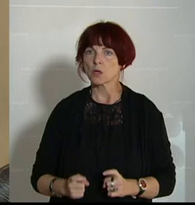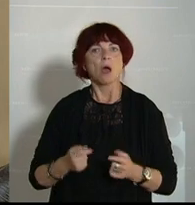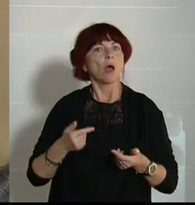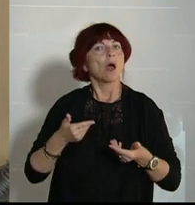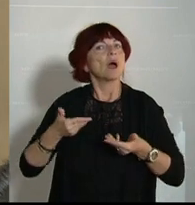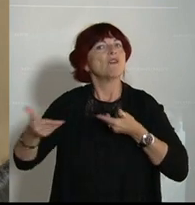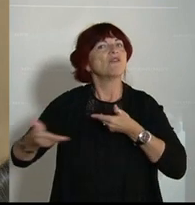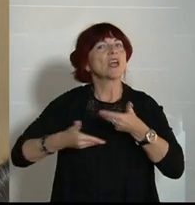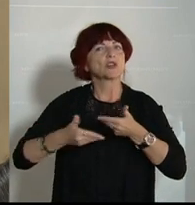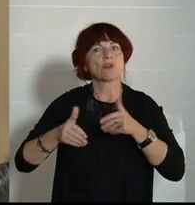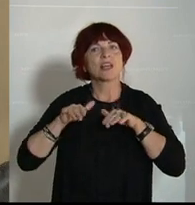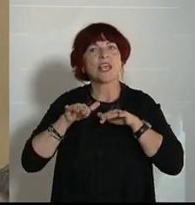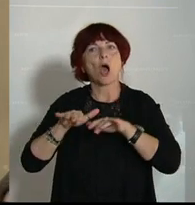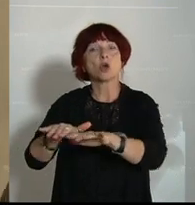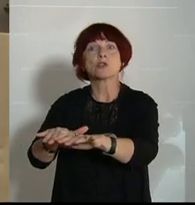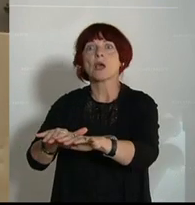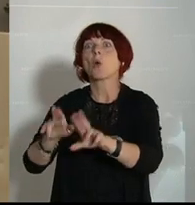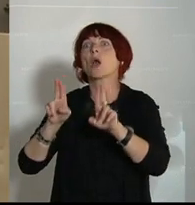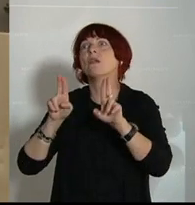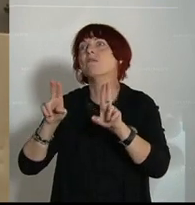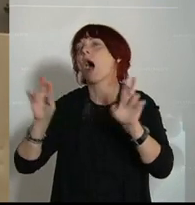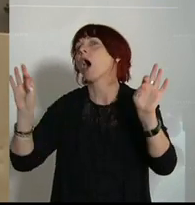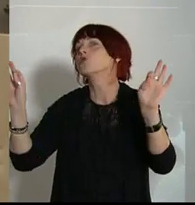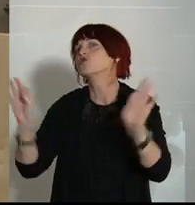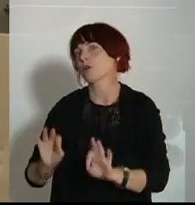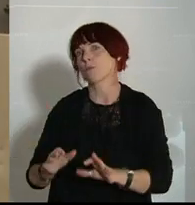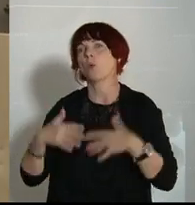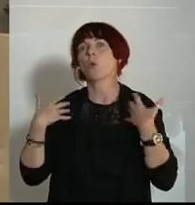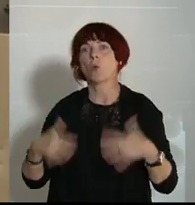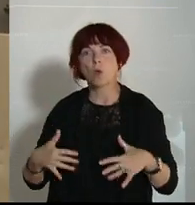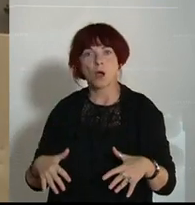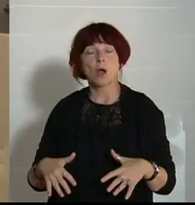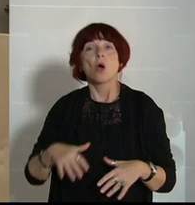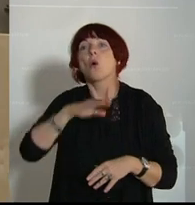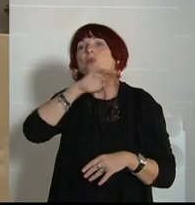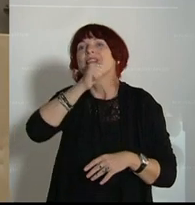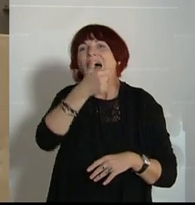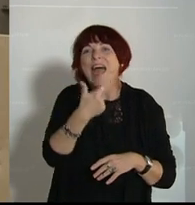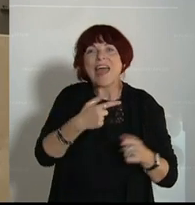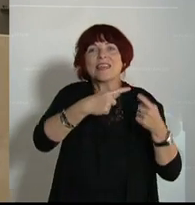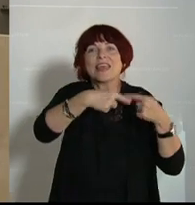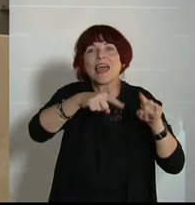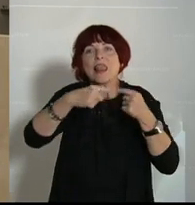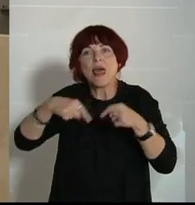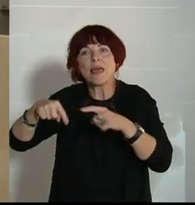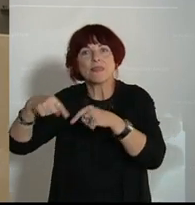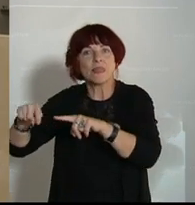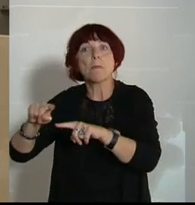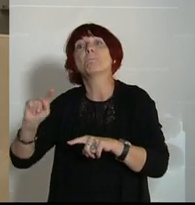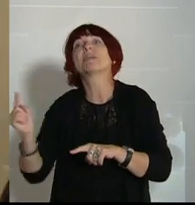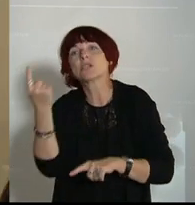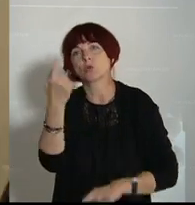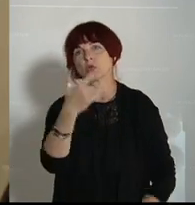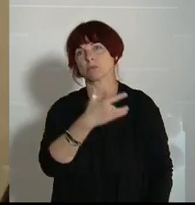Auswirkungen der Krise sind enorm, sie sind massiv. Und wir wissen auch, dass einige Länder asymmetrisch getroffen